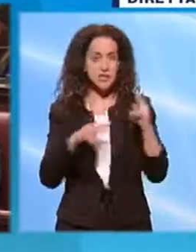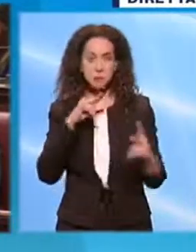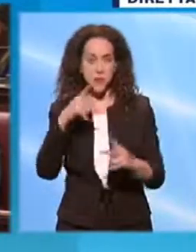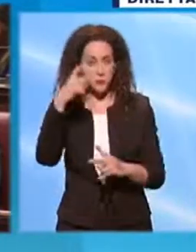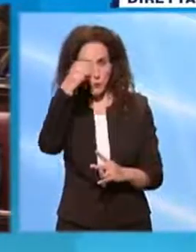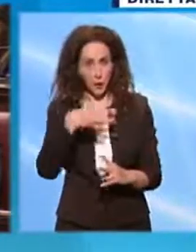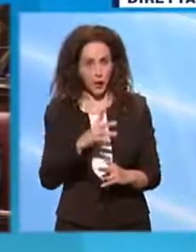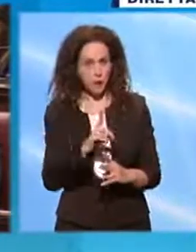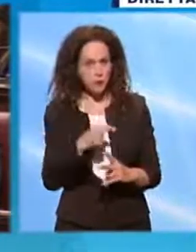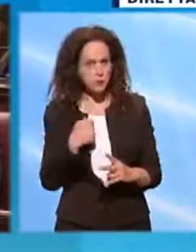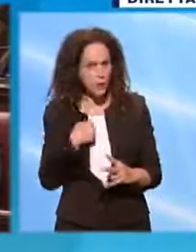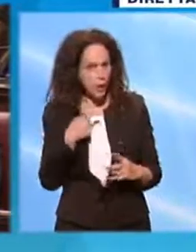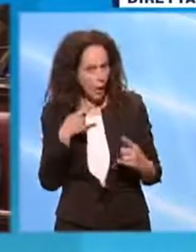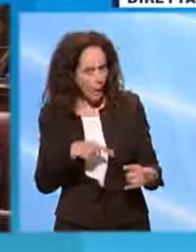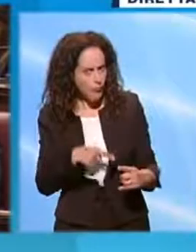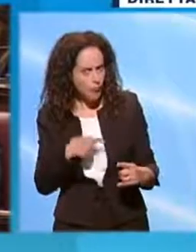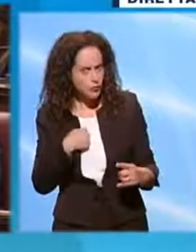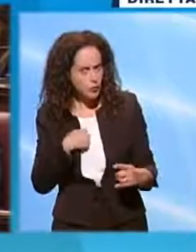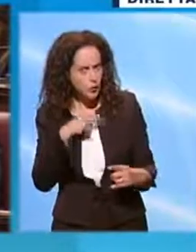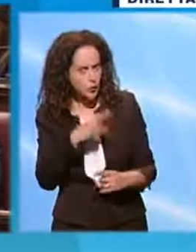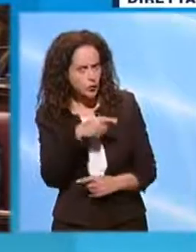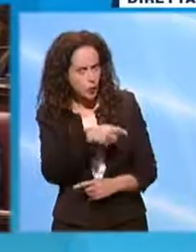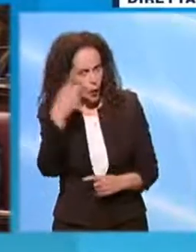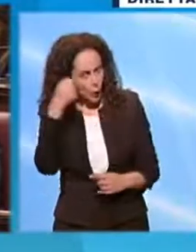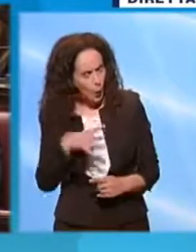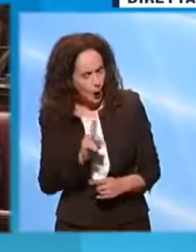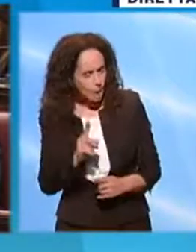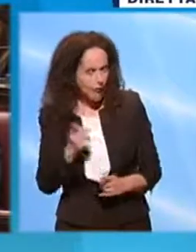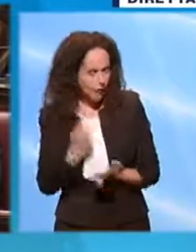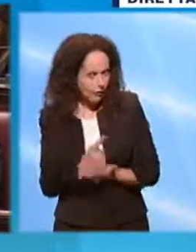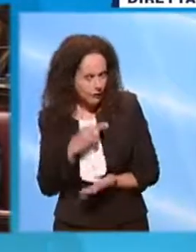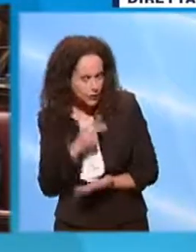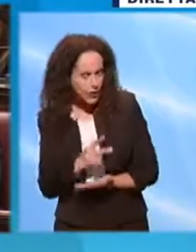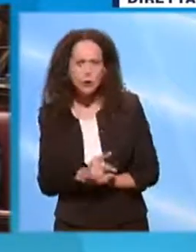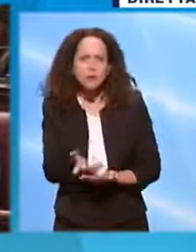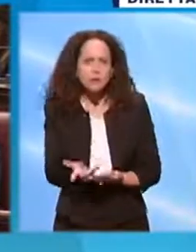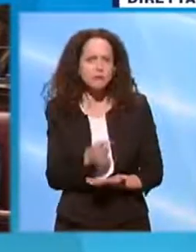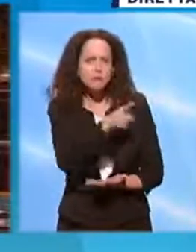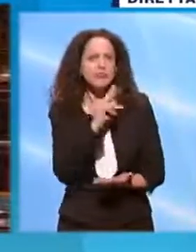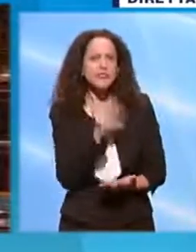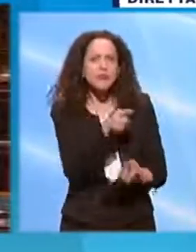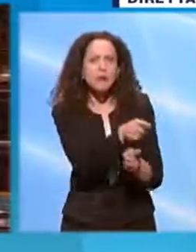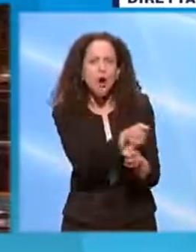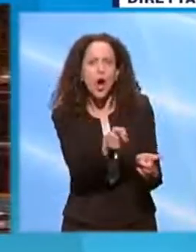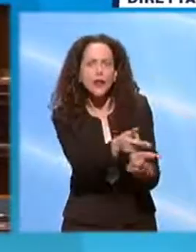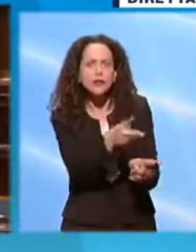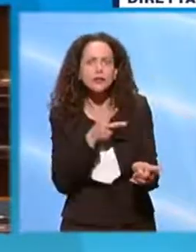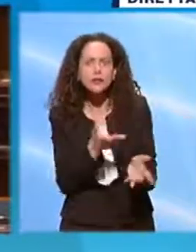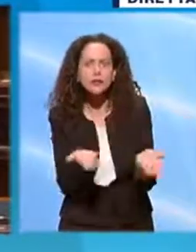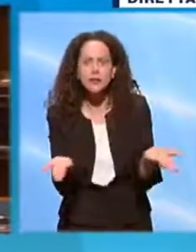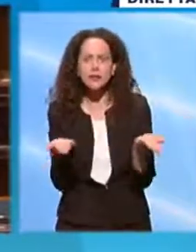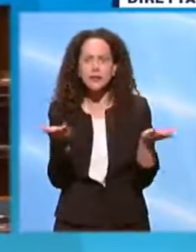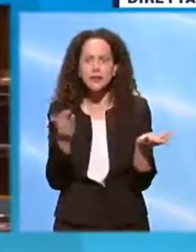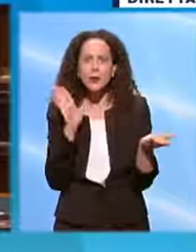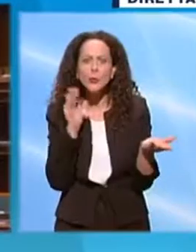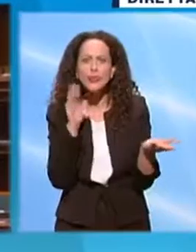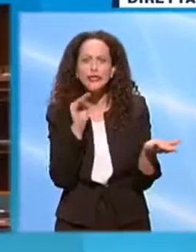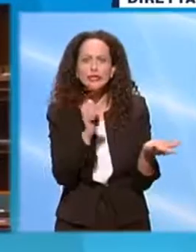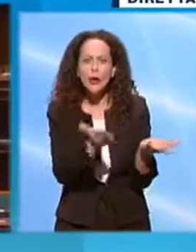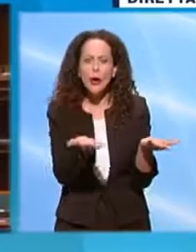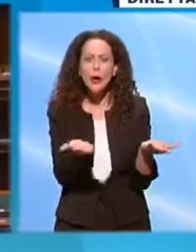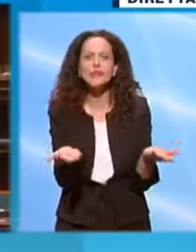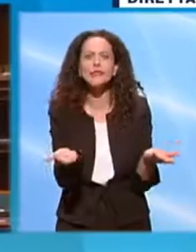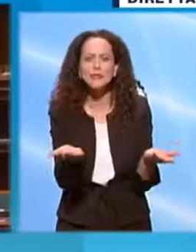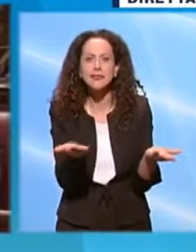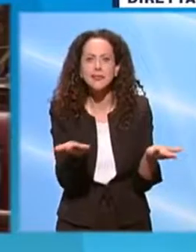ma non lo voglio dire perché sono dell'opposizione e devo dire che siete incapaci di dare delle risposte. Lo dico perché lo dite voi. Lo dite voi ogni giorno nel momento